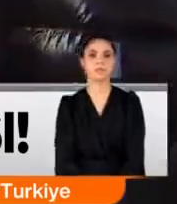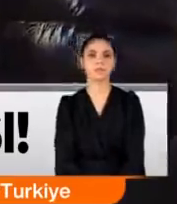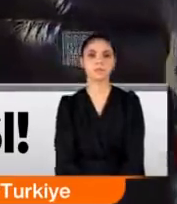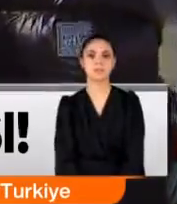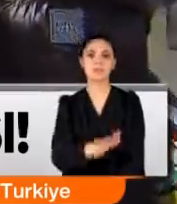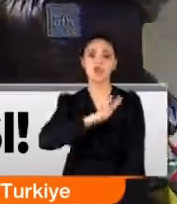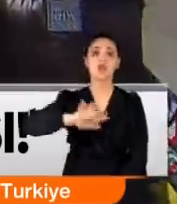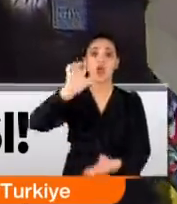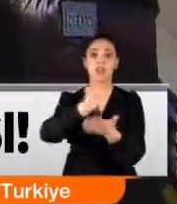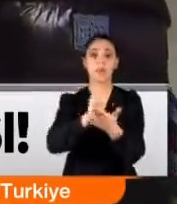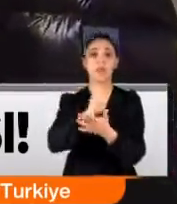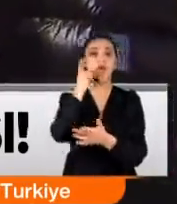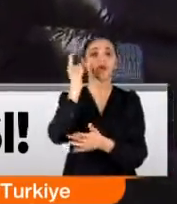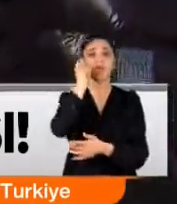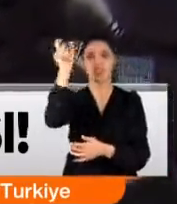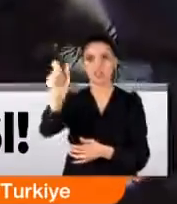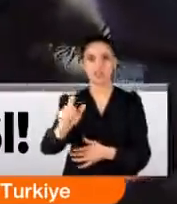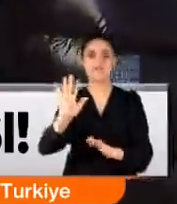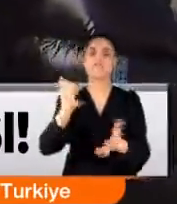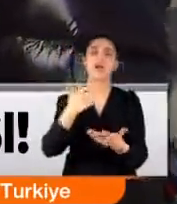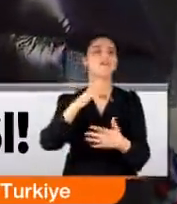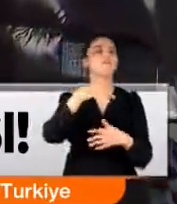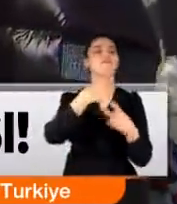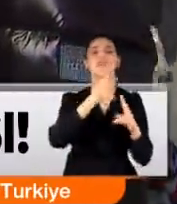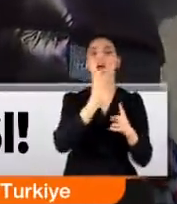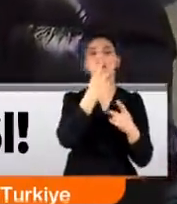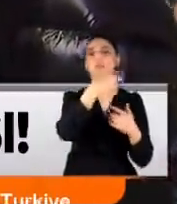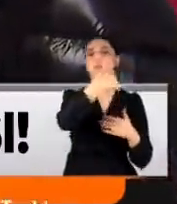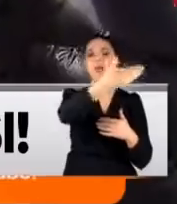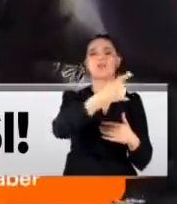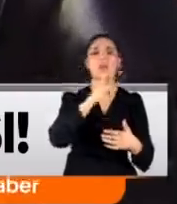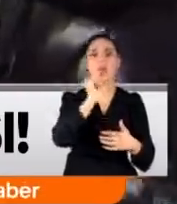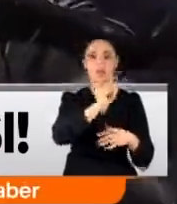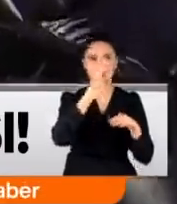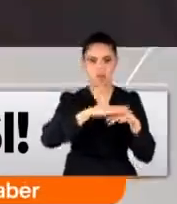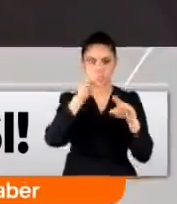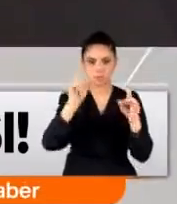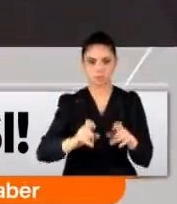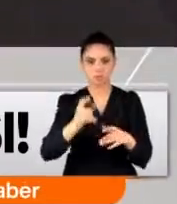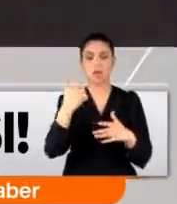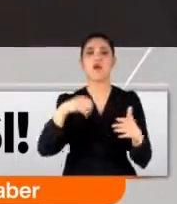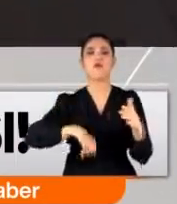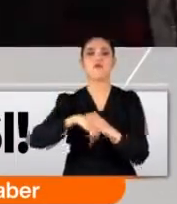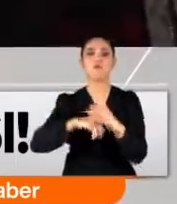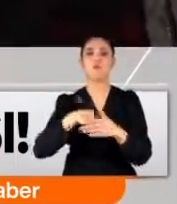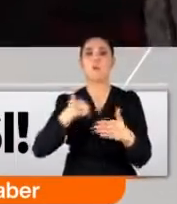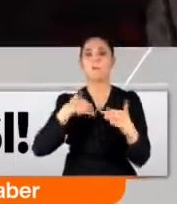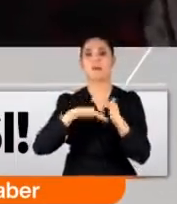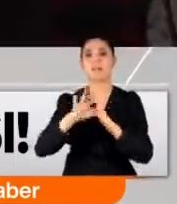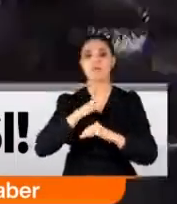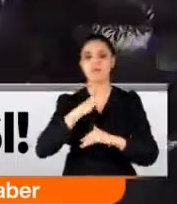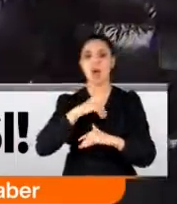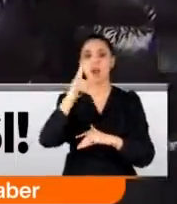Sosyal medyada ünlü birine ya da fark etmez başka birine hakarete bulundunuz muyuz? Bulundum tabii ki. Futbolculara yazmıştım. Kime?